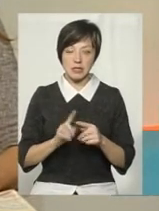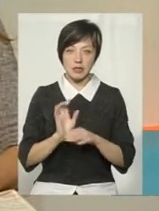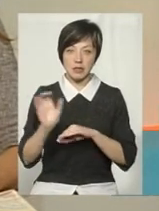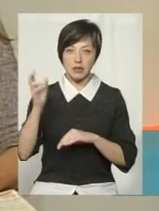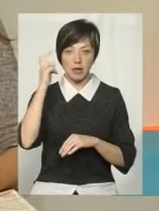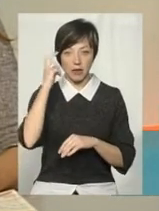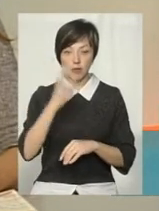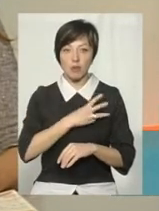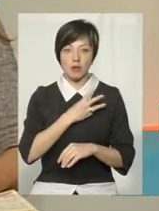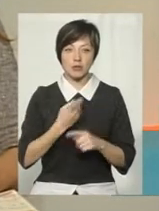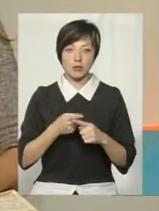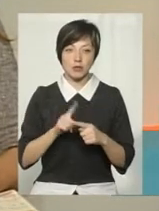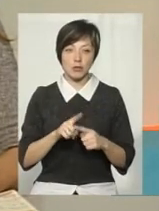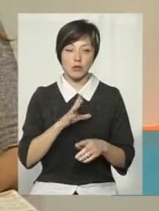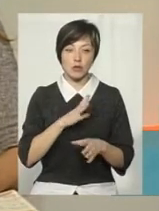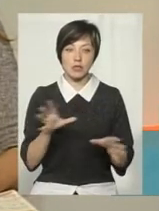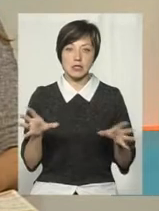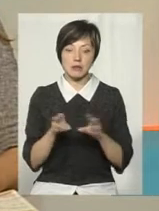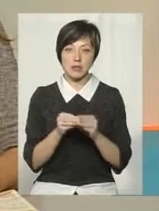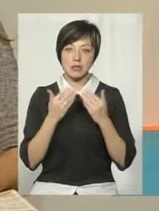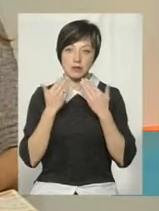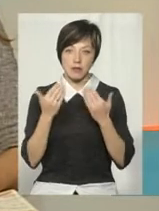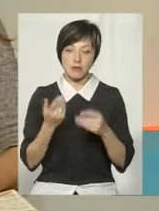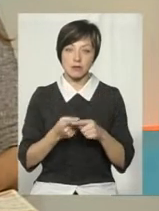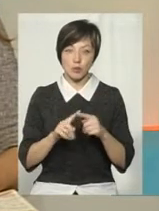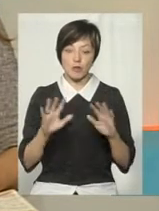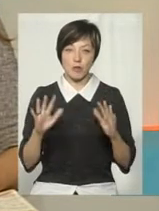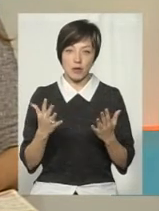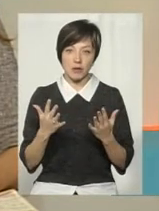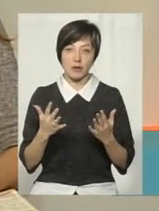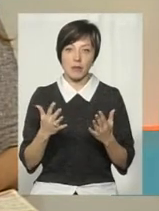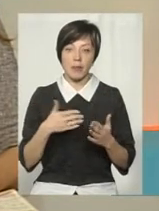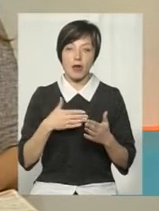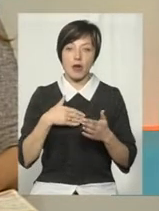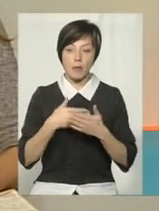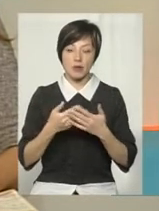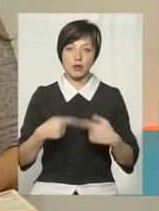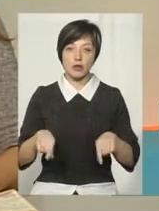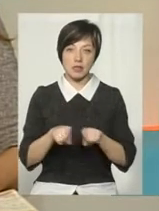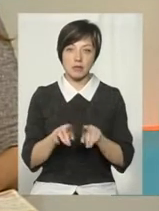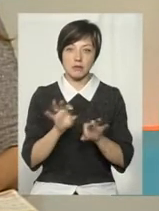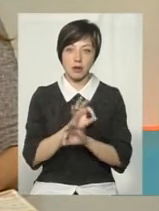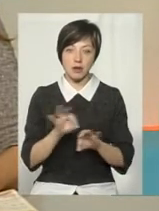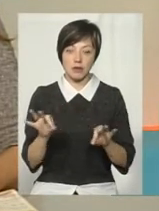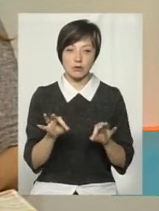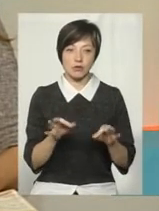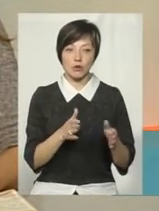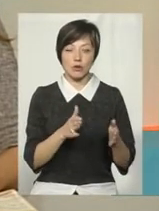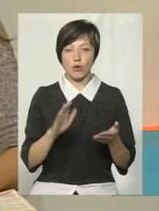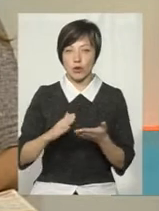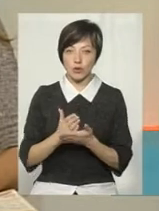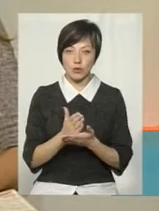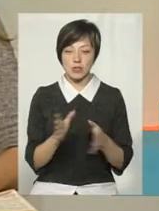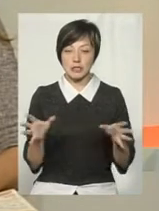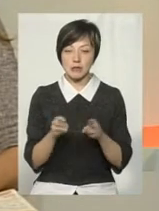Київ. І бажано, щоб це було якесь спільне звернення. В цьому випадку громадські організації різні прекрасно гуртуються. Роблять